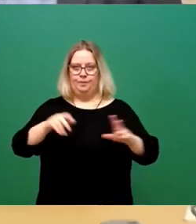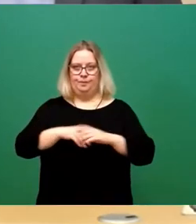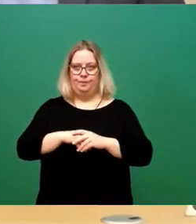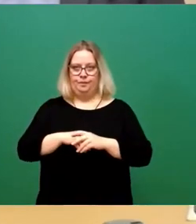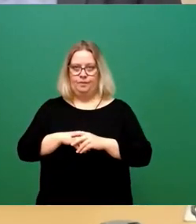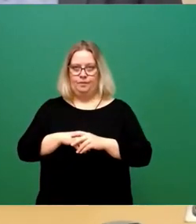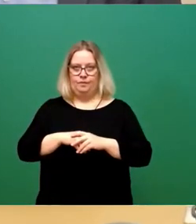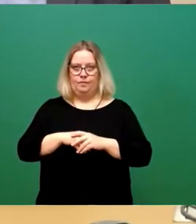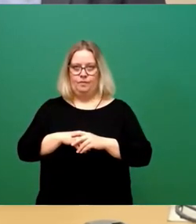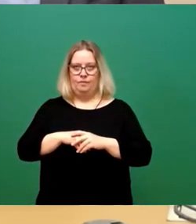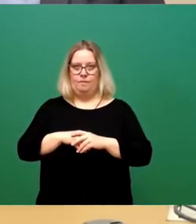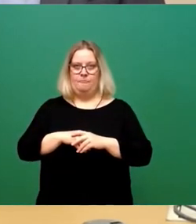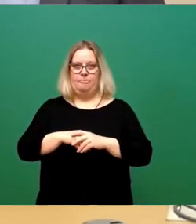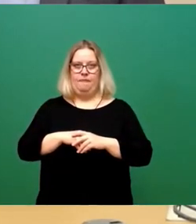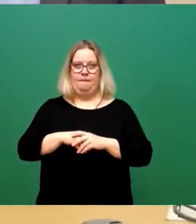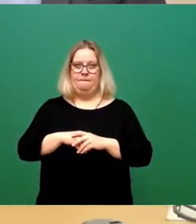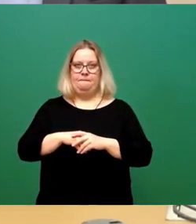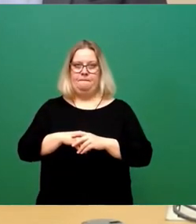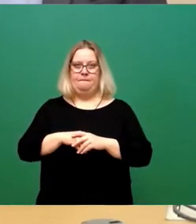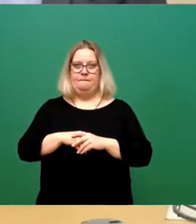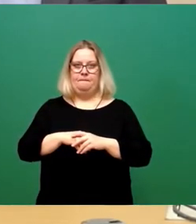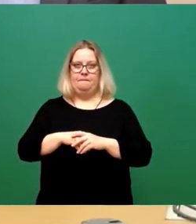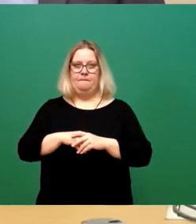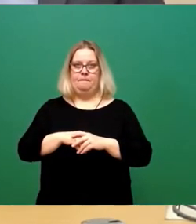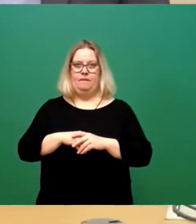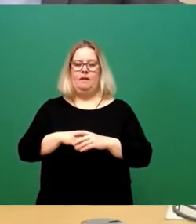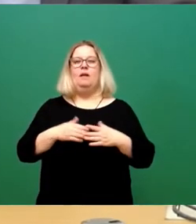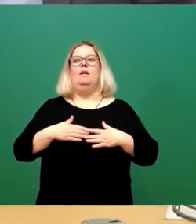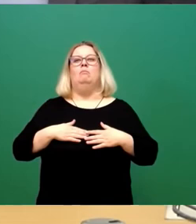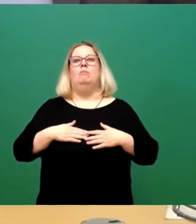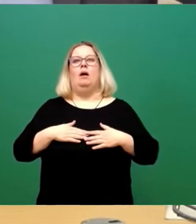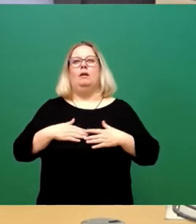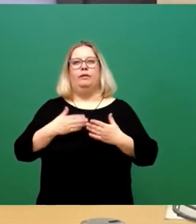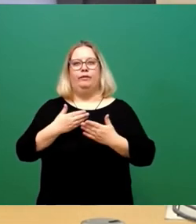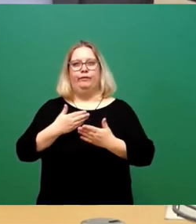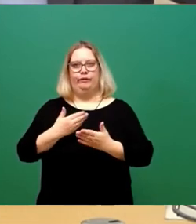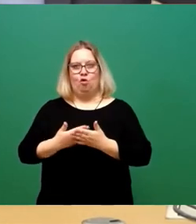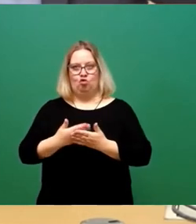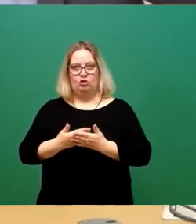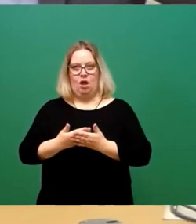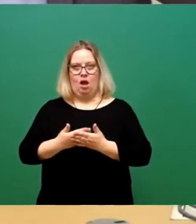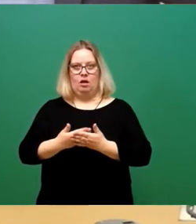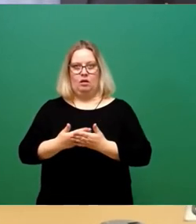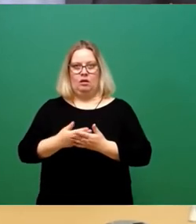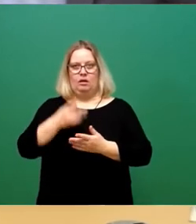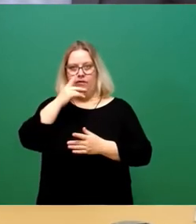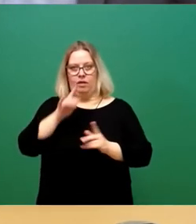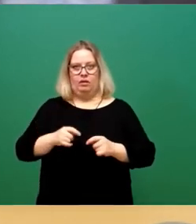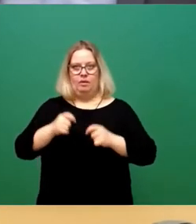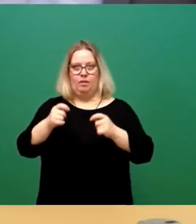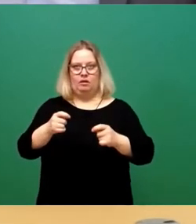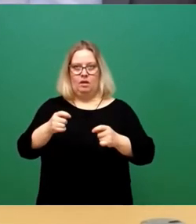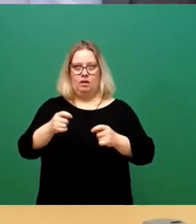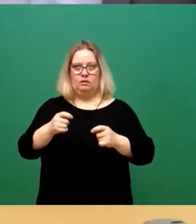ich würde jetzt vorschlagen wenn jetzt beantragt ist eine